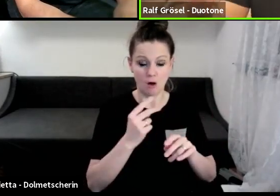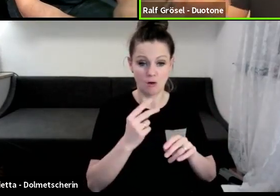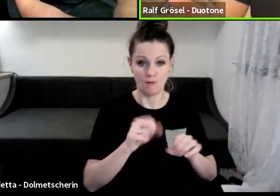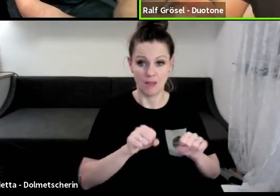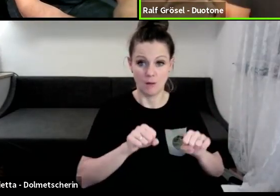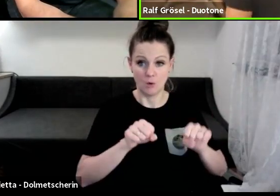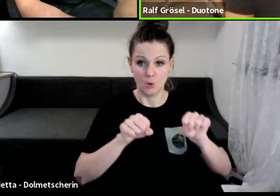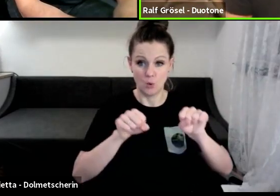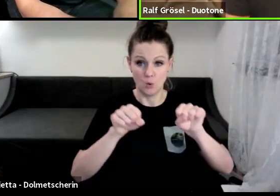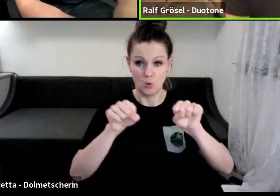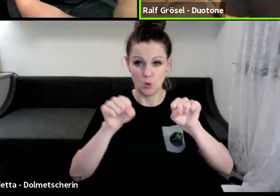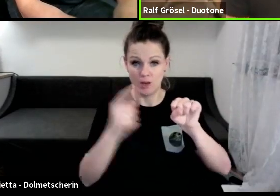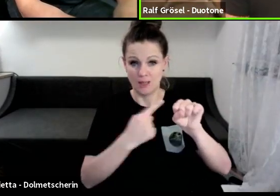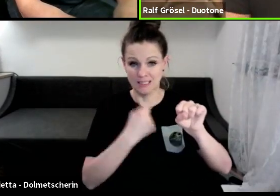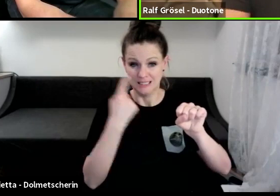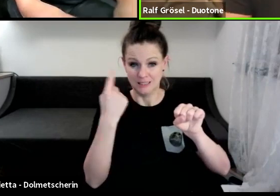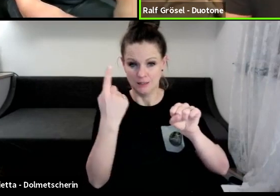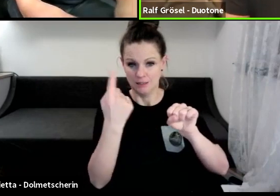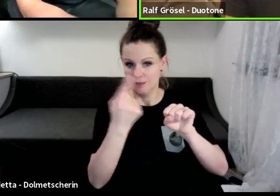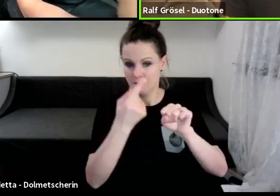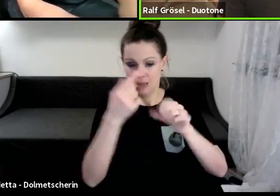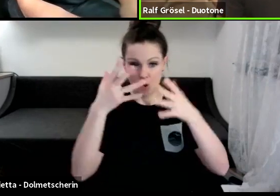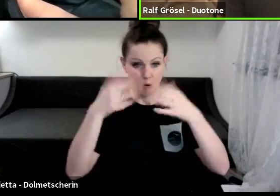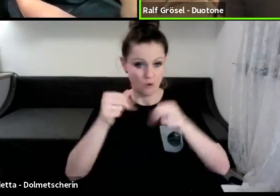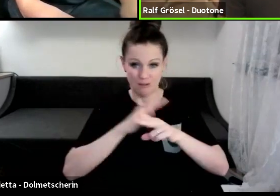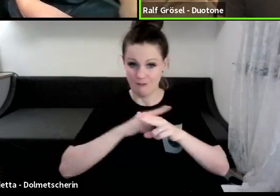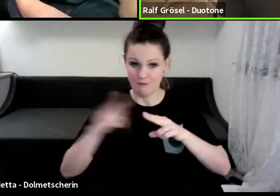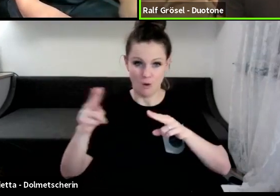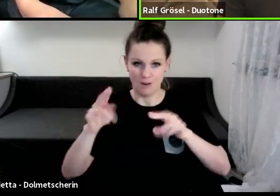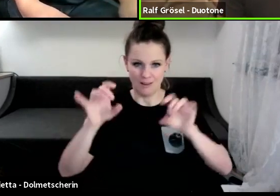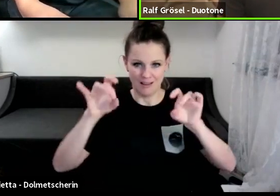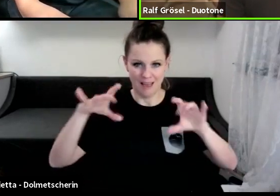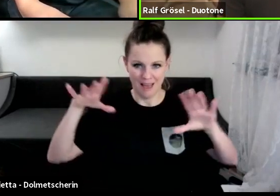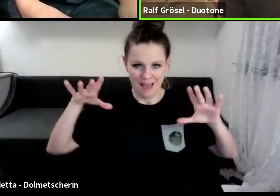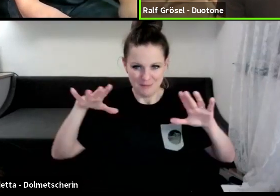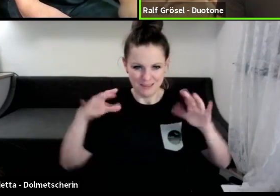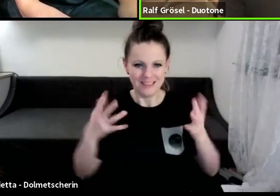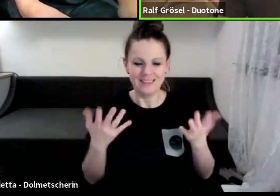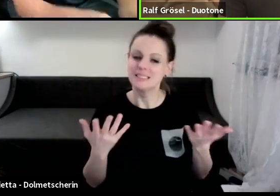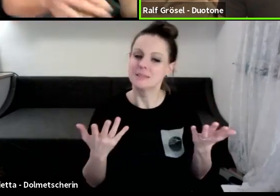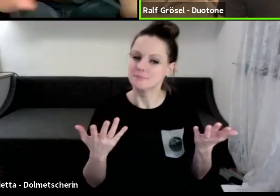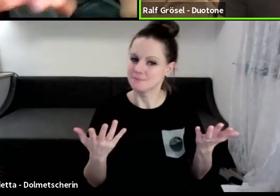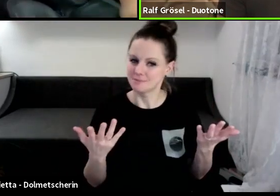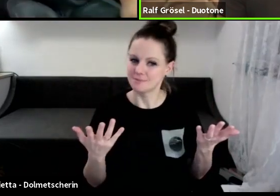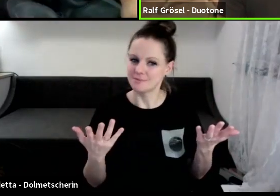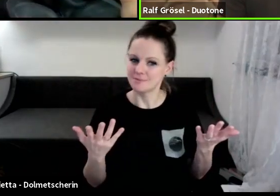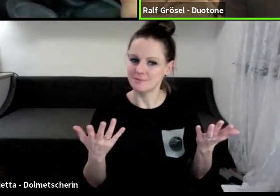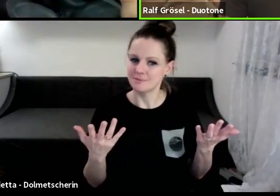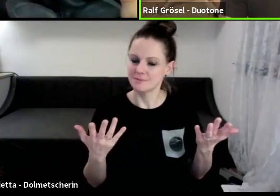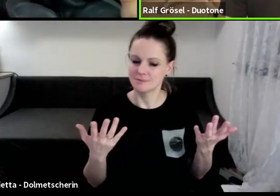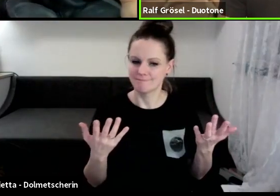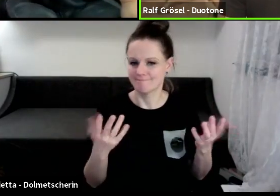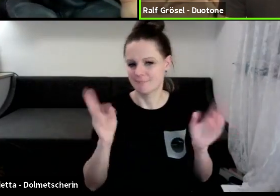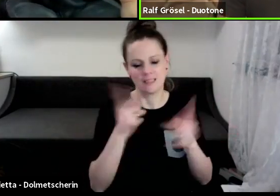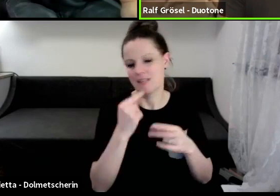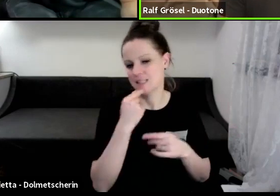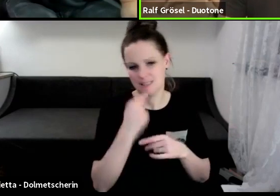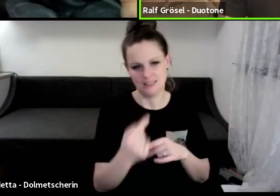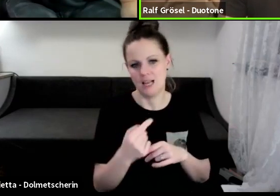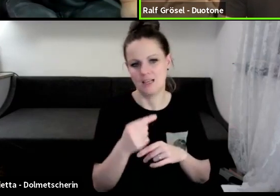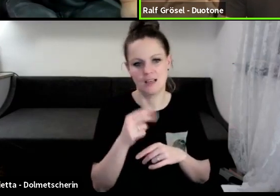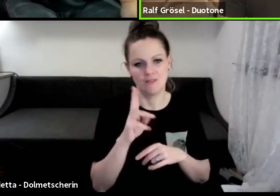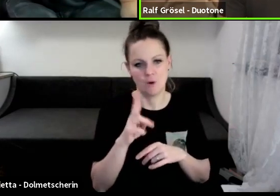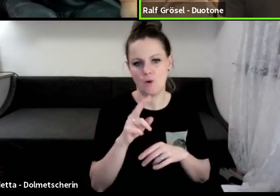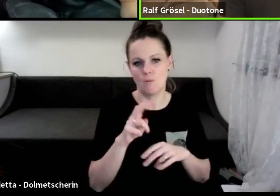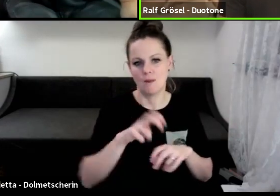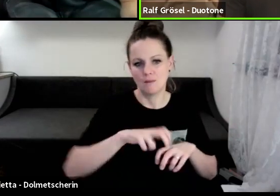Solange bis du die Hosen voll hast und sagst, vielleicht wird es doch mal wieder rausgegeben. Also das ist, das kann man so nicht sagen, weil wie gesagt, vom Lift